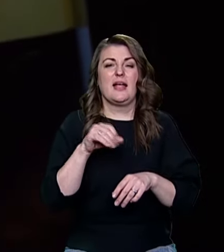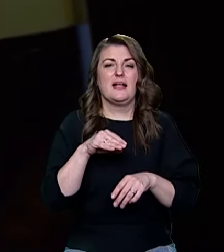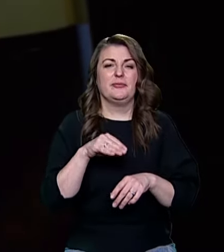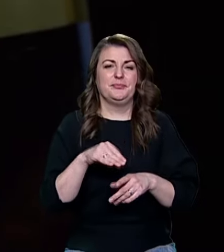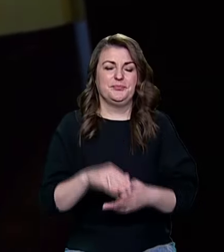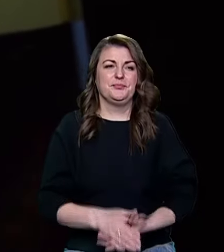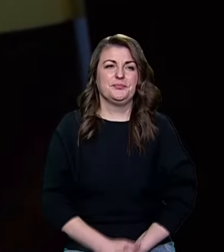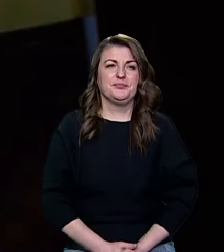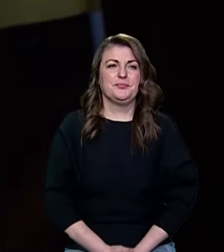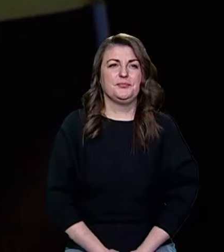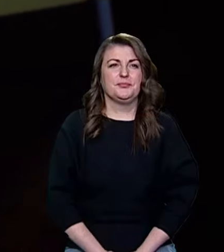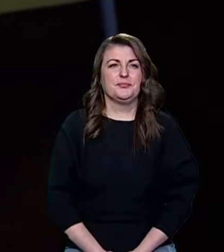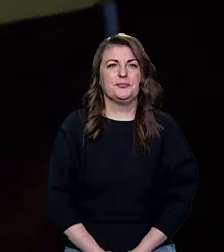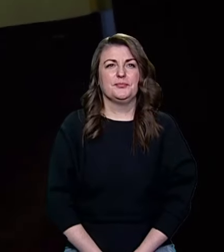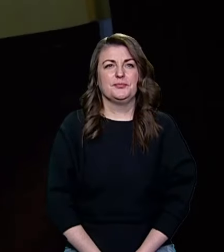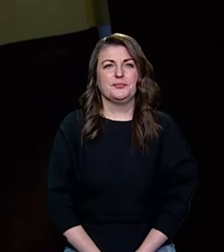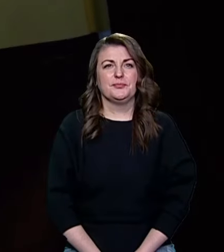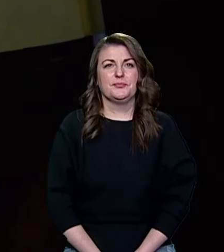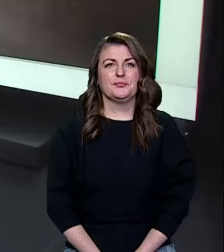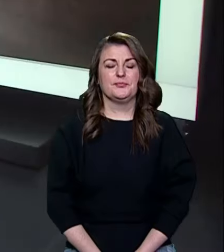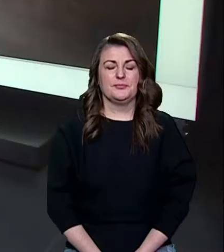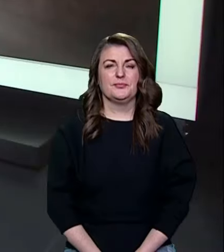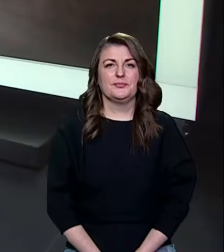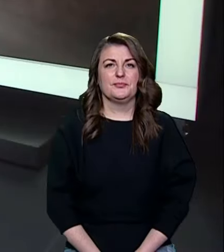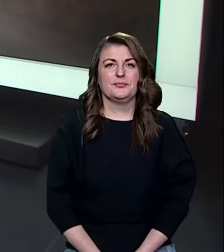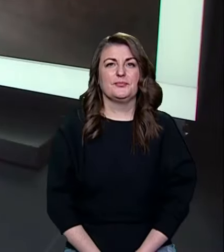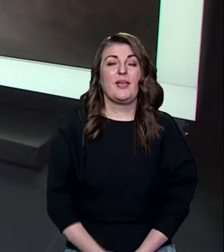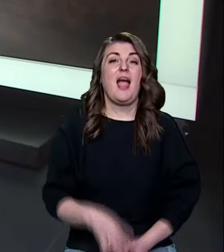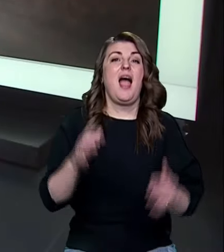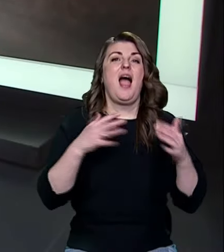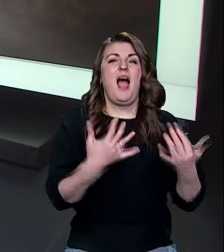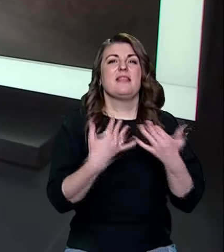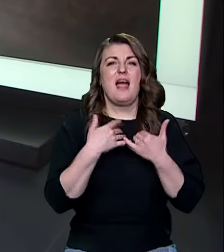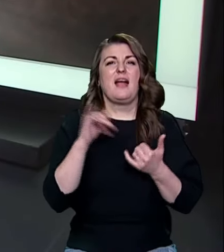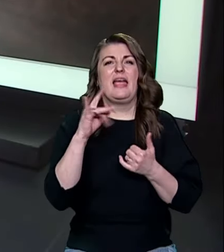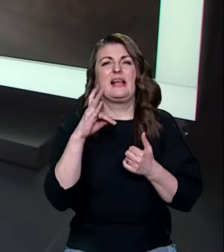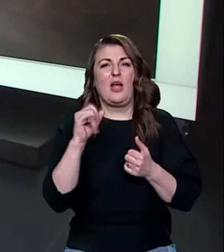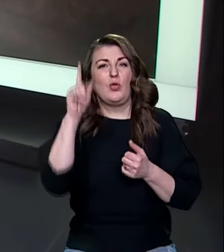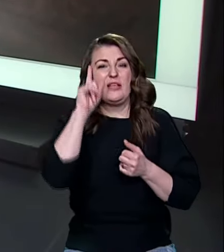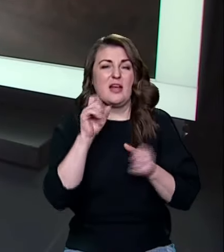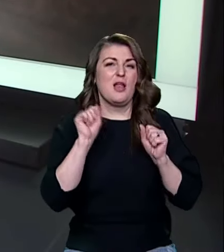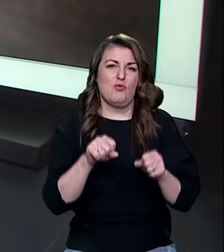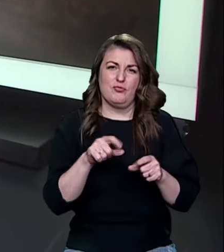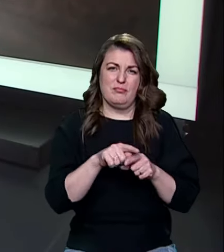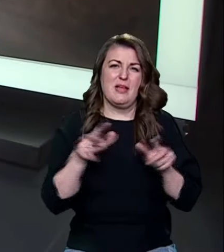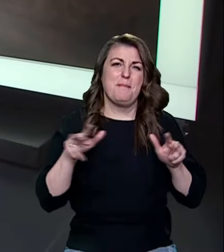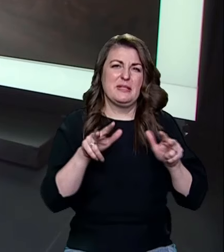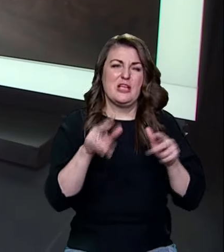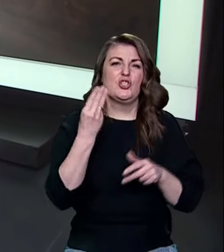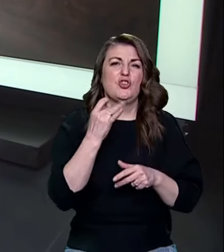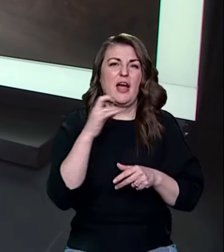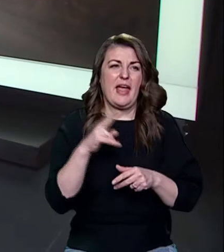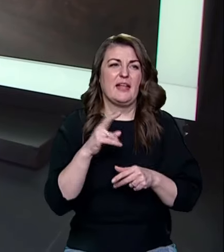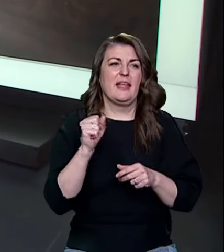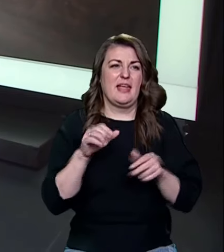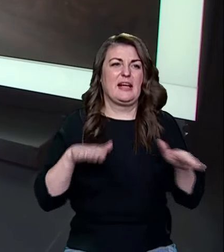Діновська, Сергій Романенко. Суспільне новини. Атака Ірану на Ізраїль може містити рій безпілотників Шахет